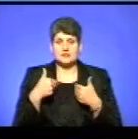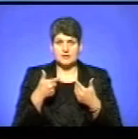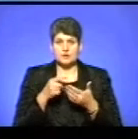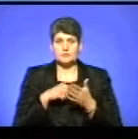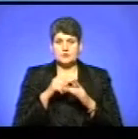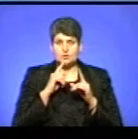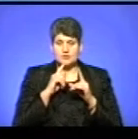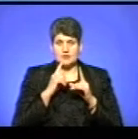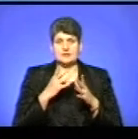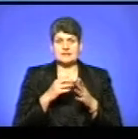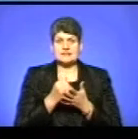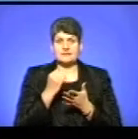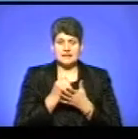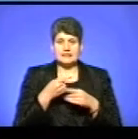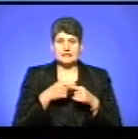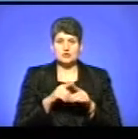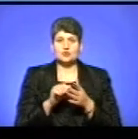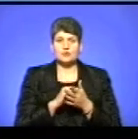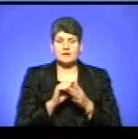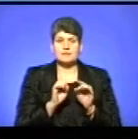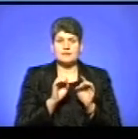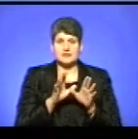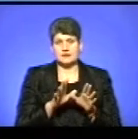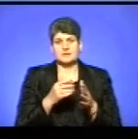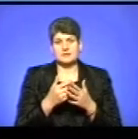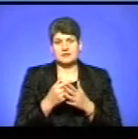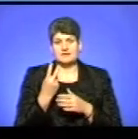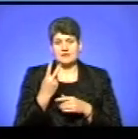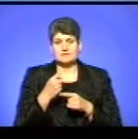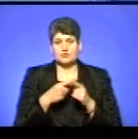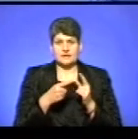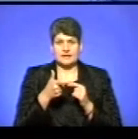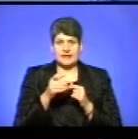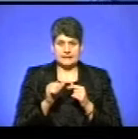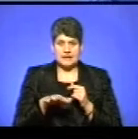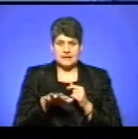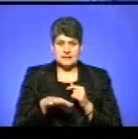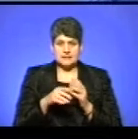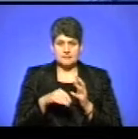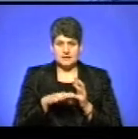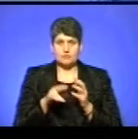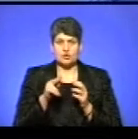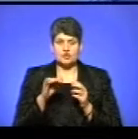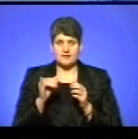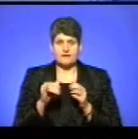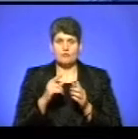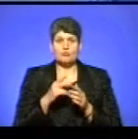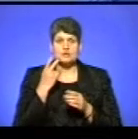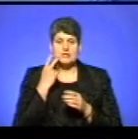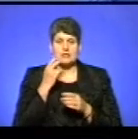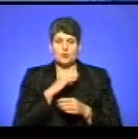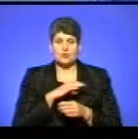міської ради з клопотанням затвердити технічну документацію і передати майже 2,5 гектари землі міста Почаїва у постійне користування